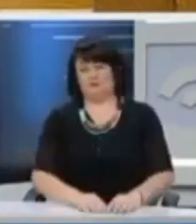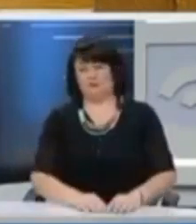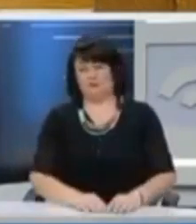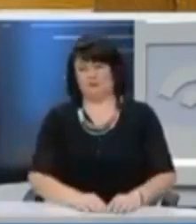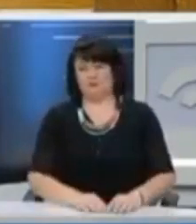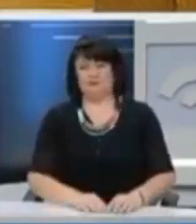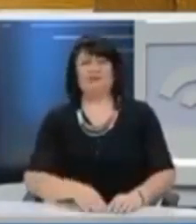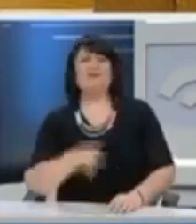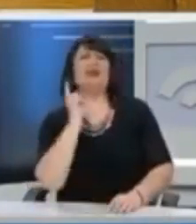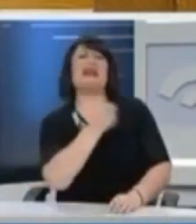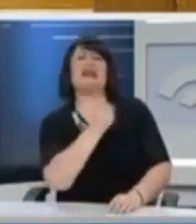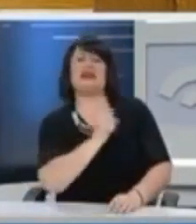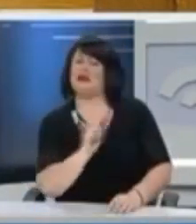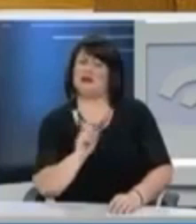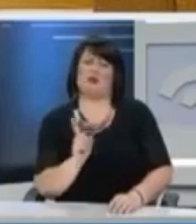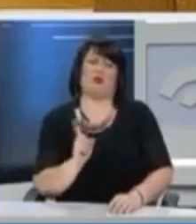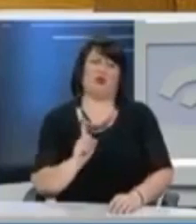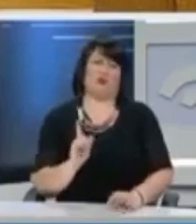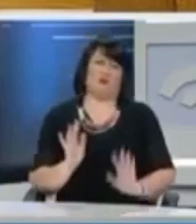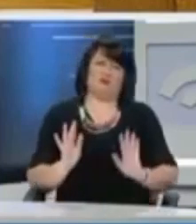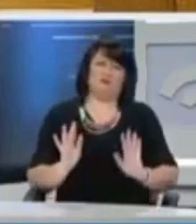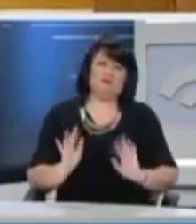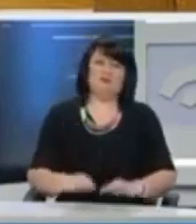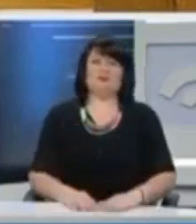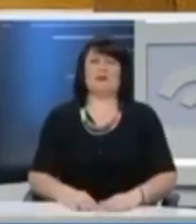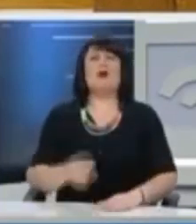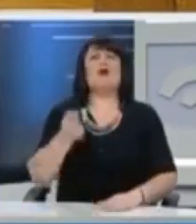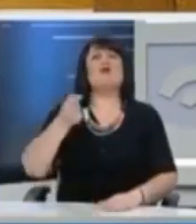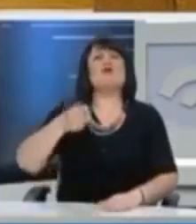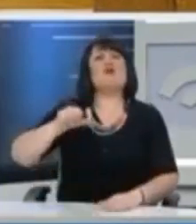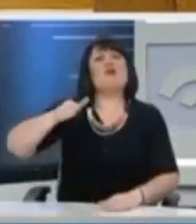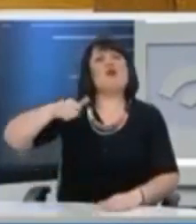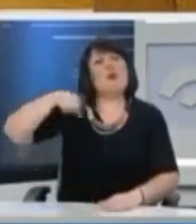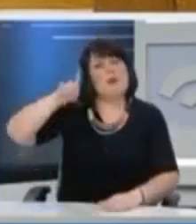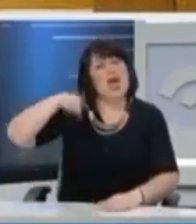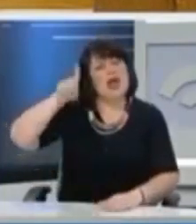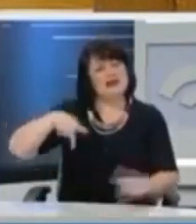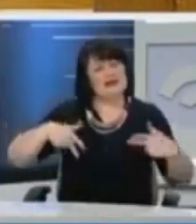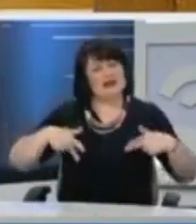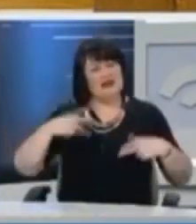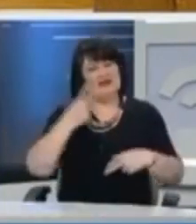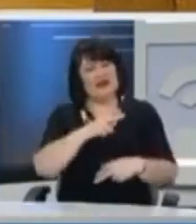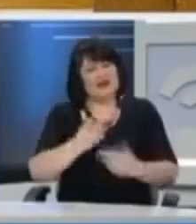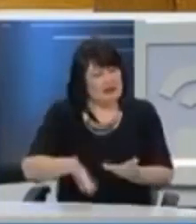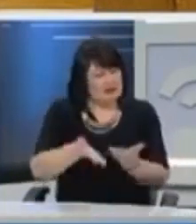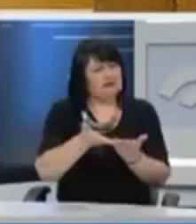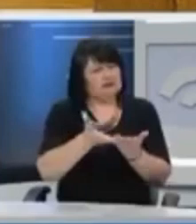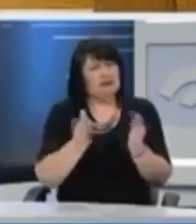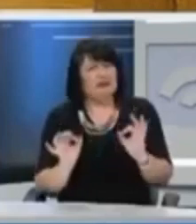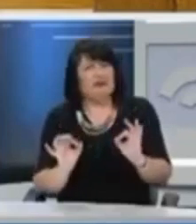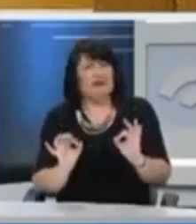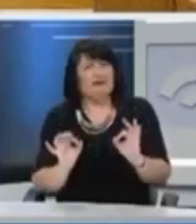Δεν είναι κριτική αυτή. Αν θέλετε, είναι οι πρώτες μέρες της κυβέρνησής σας. Έχετε και την αλληλεγγύη μας.